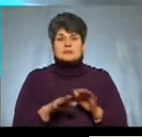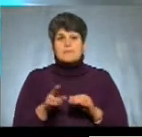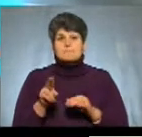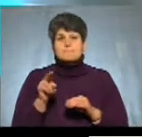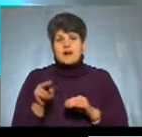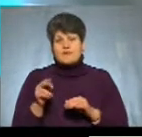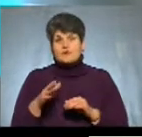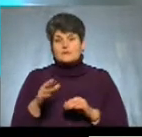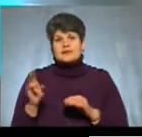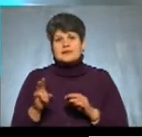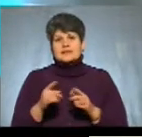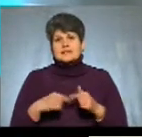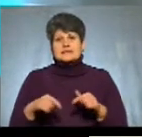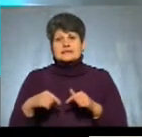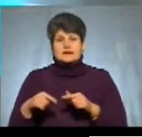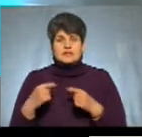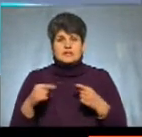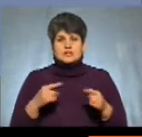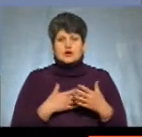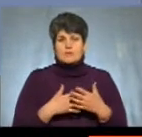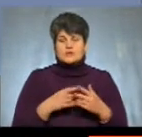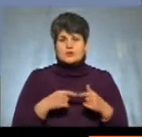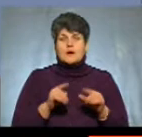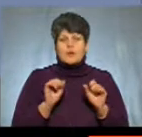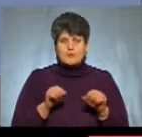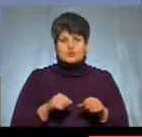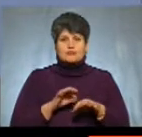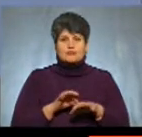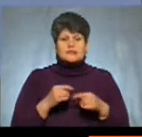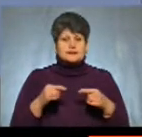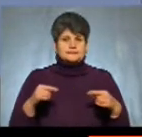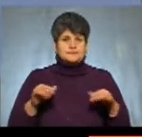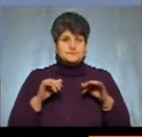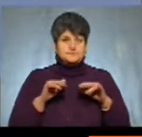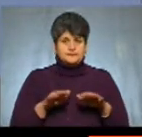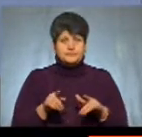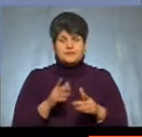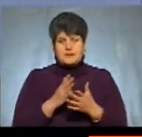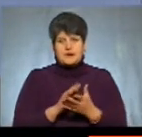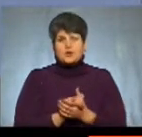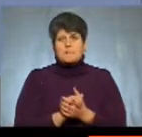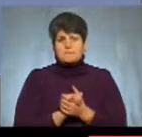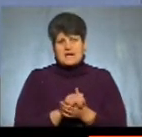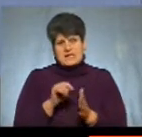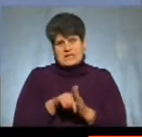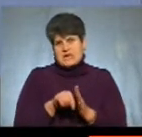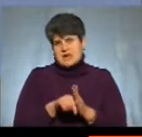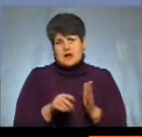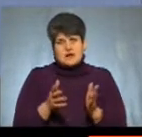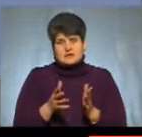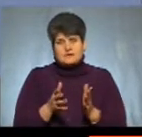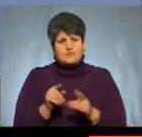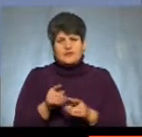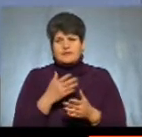як і будь-яка інша громадська організація може проводити ті чи інші акції, але вони носять мирний характер, вони йдуть